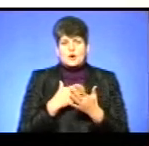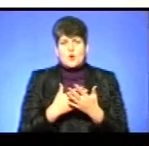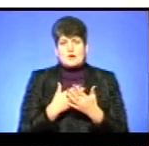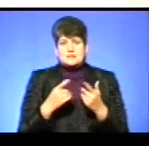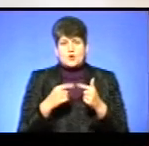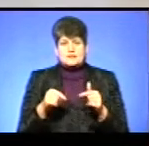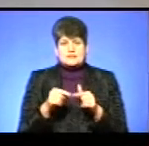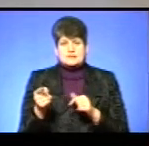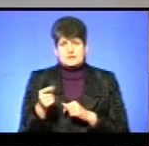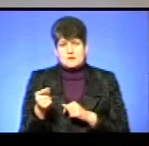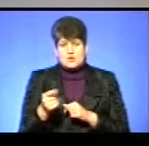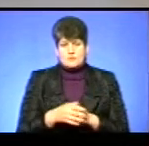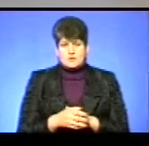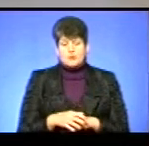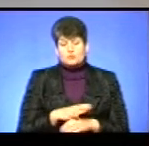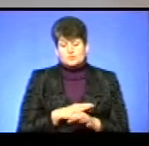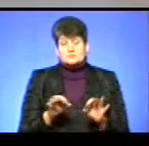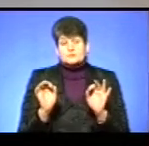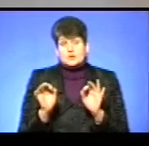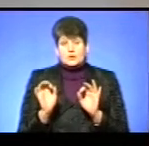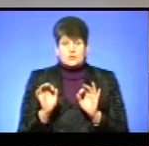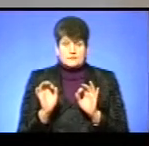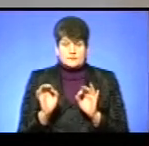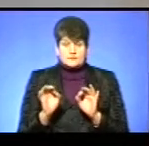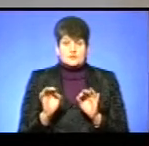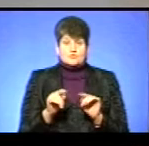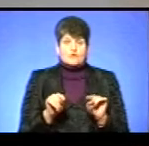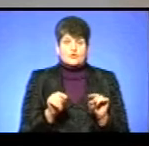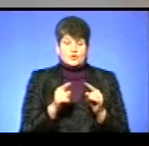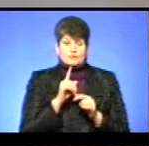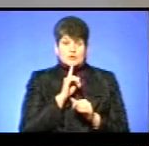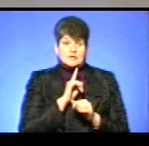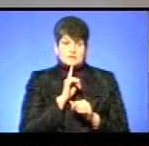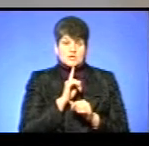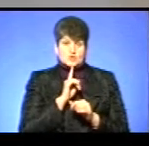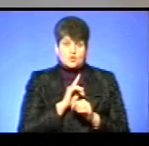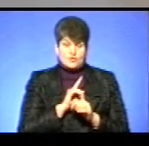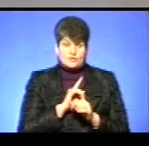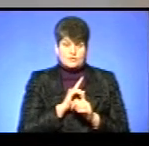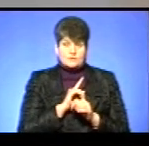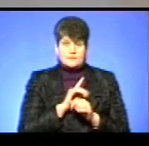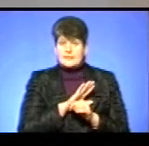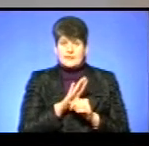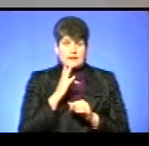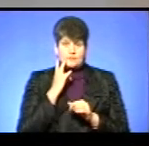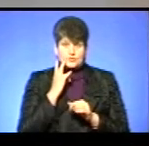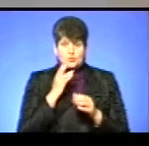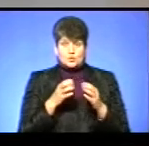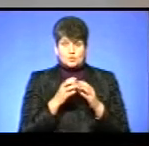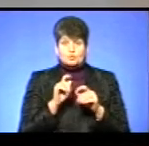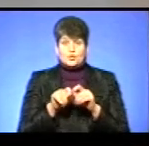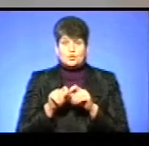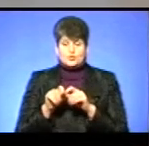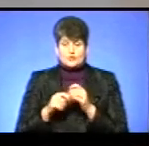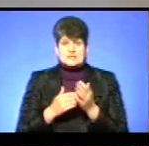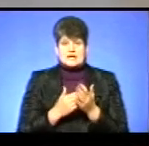Тернополя. «Буде логічно від громадських організацій створити тимчасову, нерегулярну групу контролю за